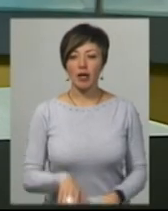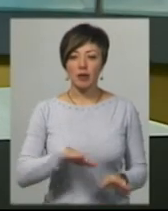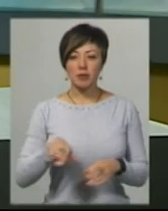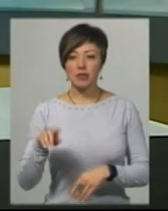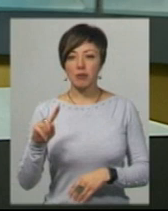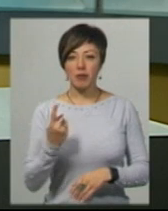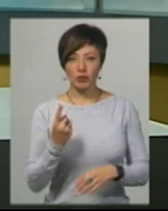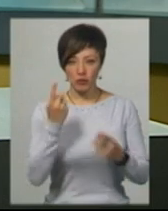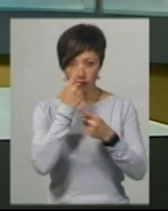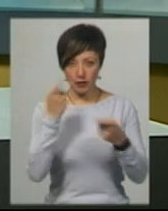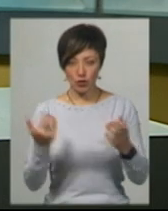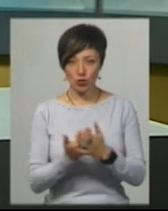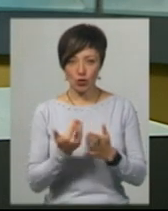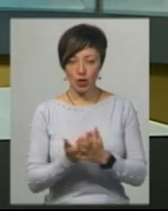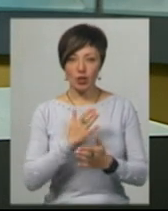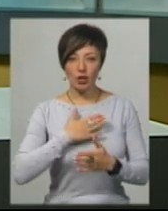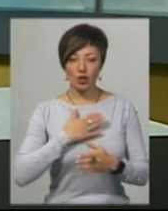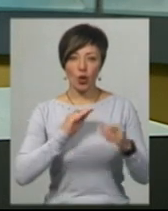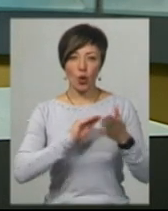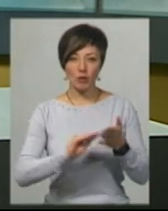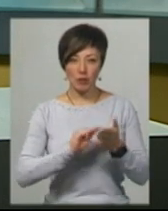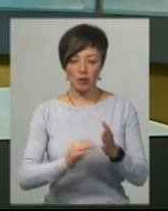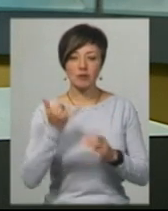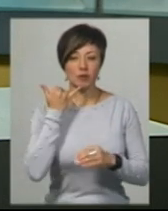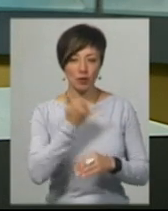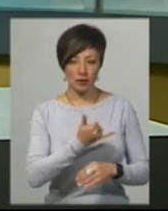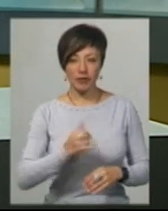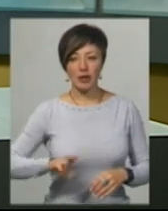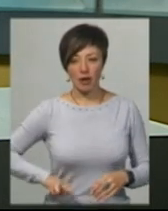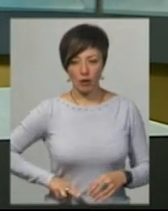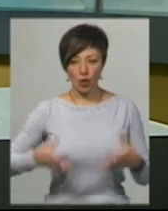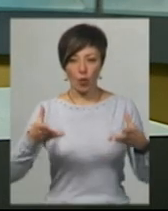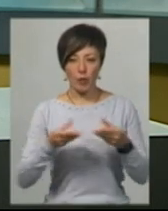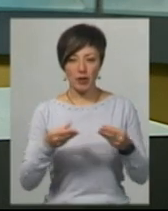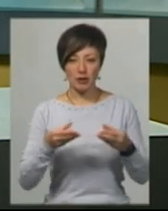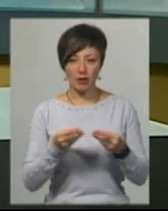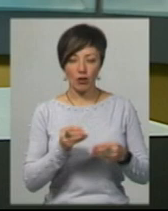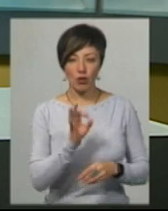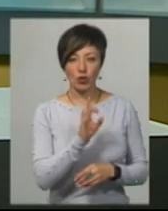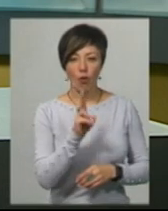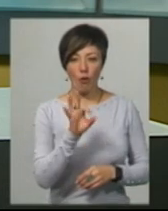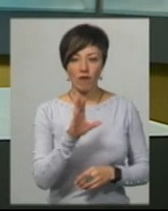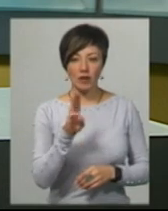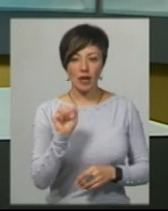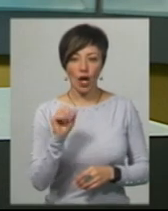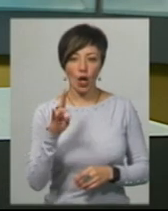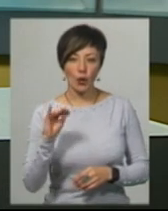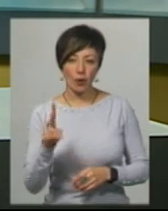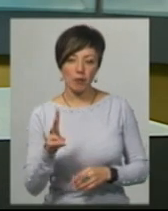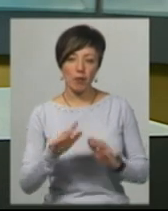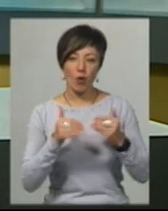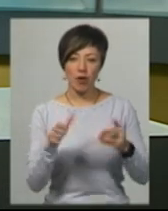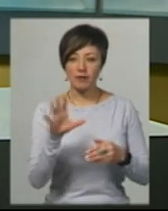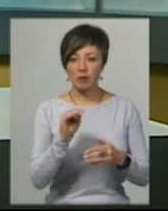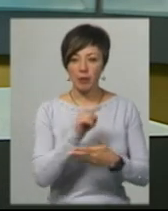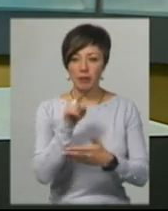першого виходу в ефір цього сюжету нашій кореспонденції відзвонився директор кооперативу Олександр Ковтанюк, який порадив з усіма